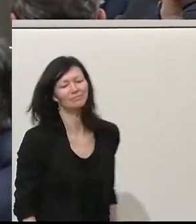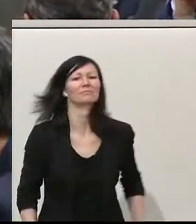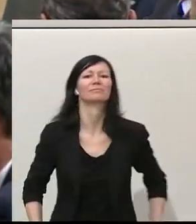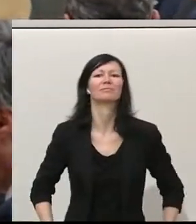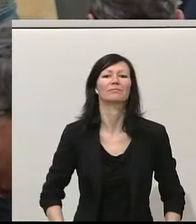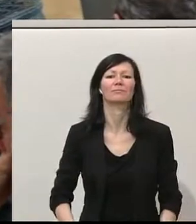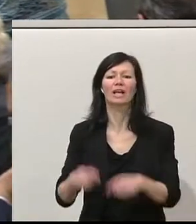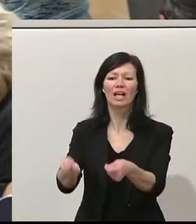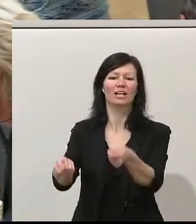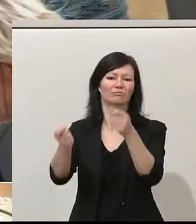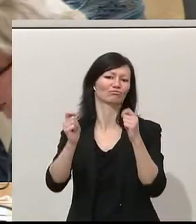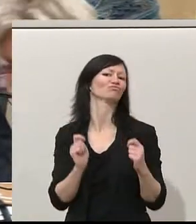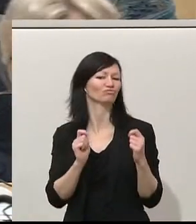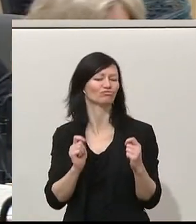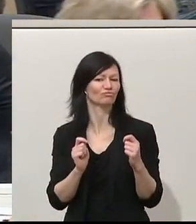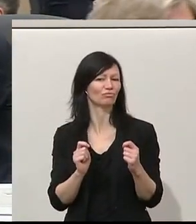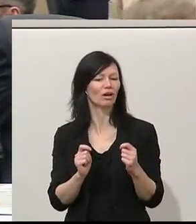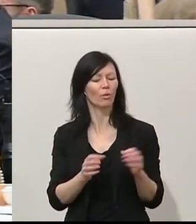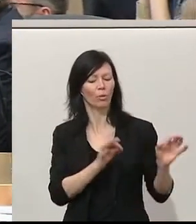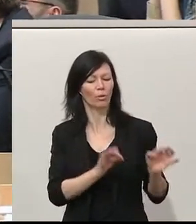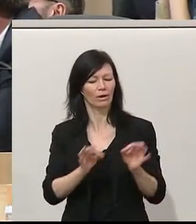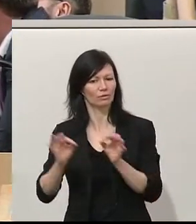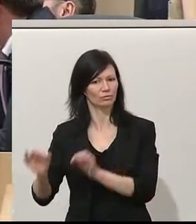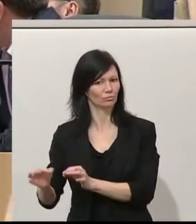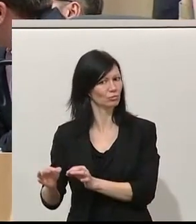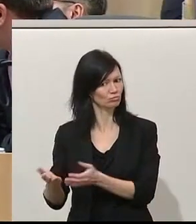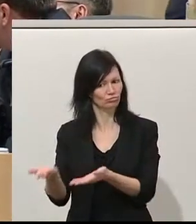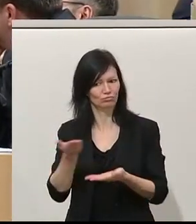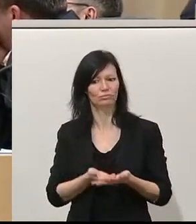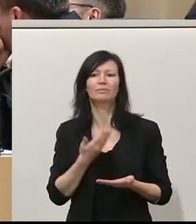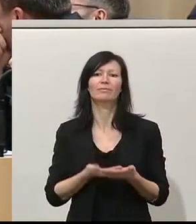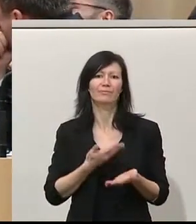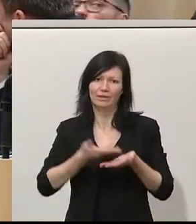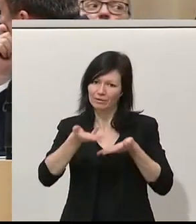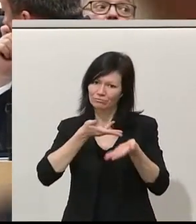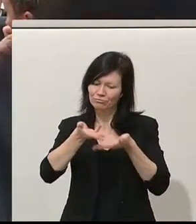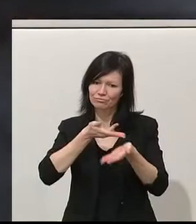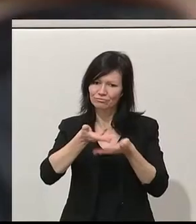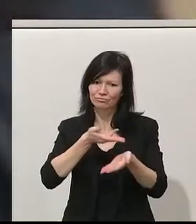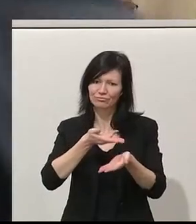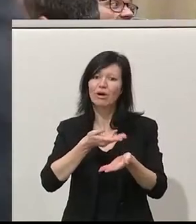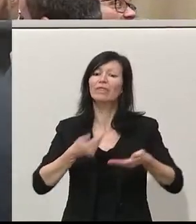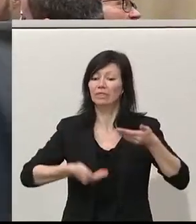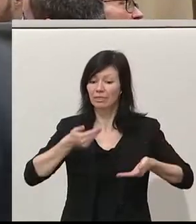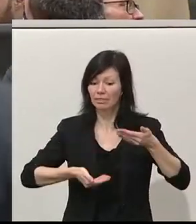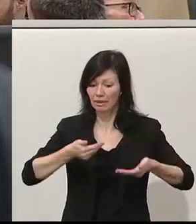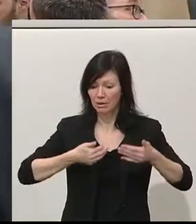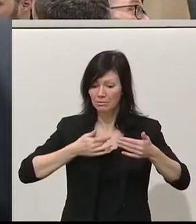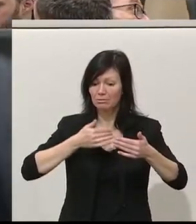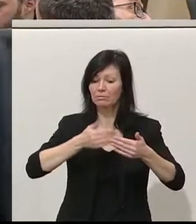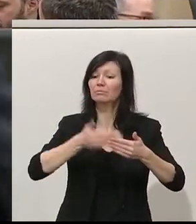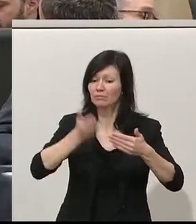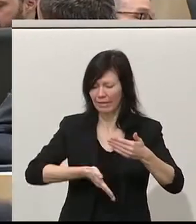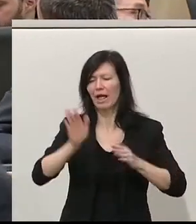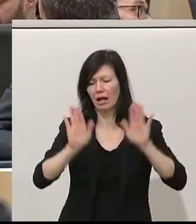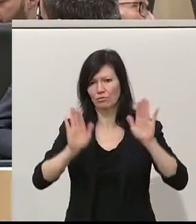Der Entschließungsantrag ist ordnungsgemäß eingebracht, steht daher auch mit in Verhandlung und kommt am Ende der Debatte zur Abstimmung. Und am Wort